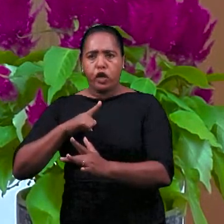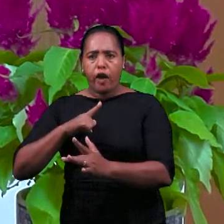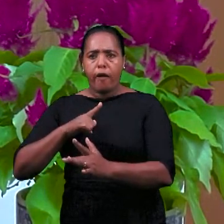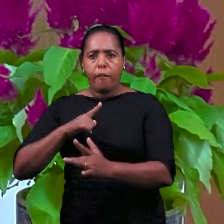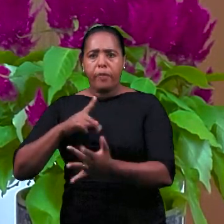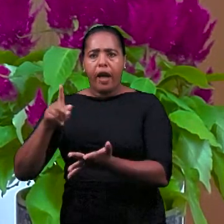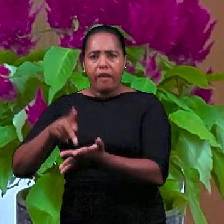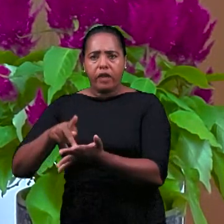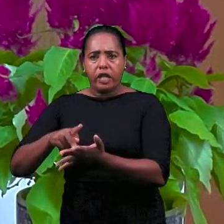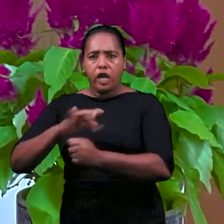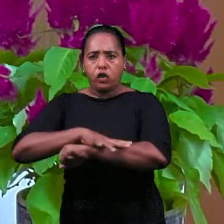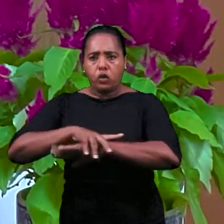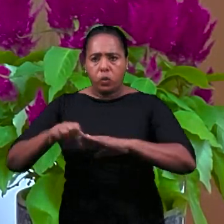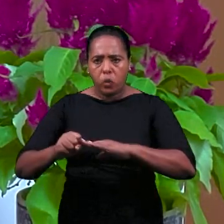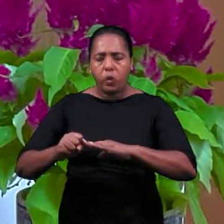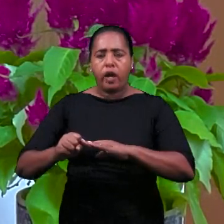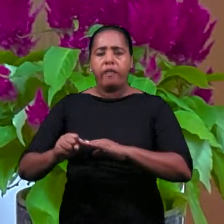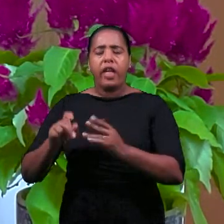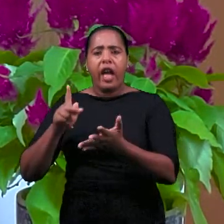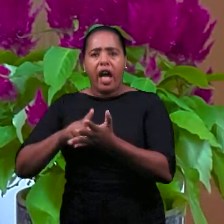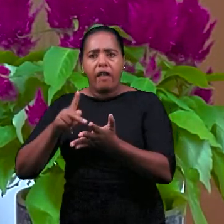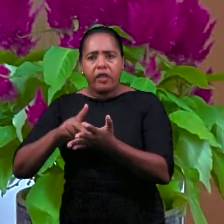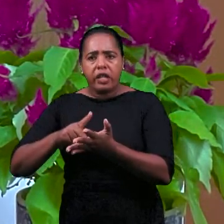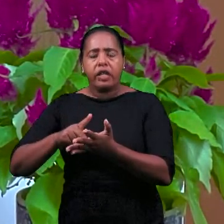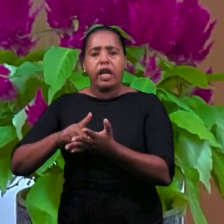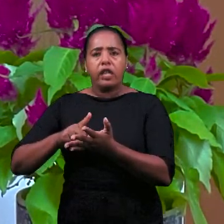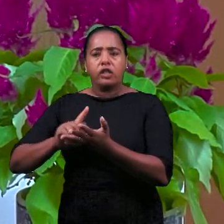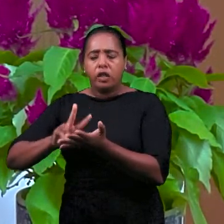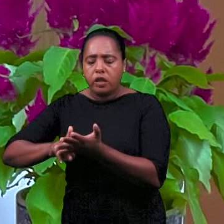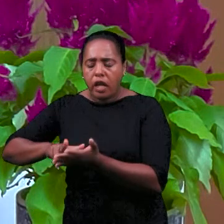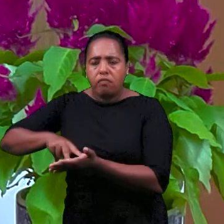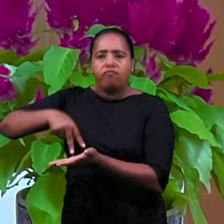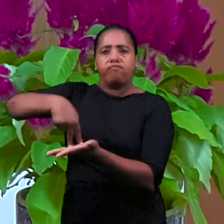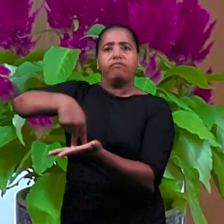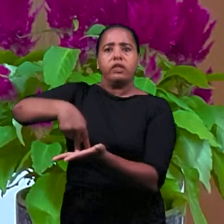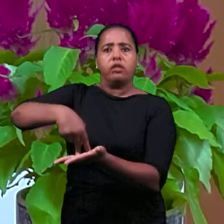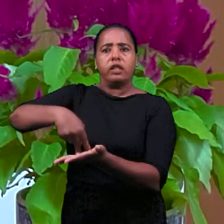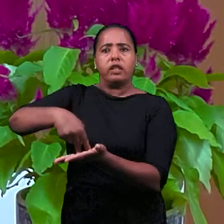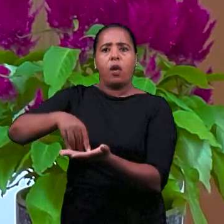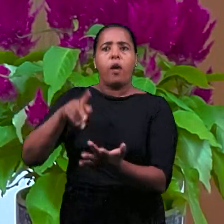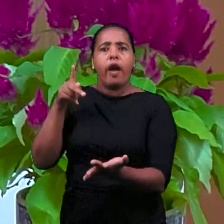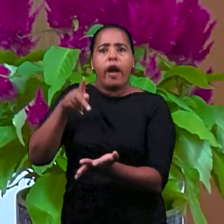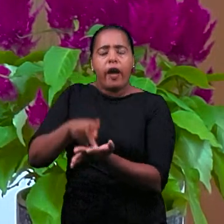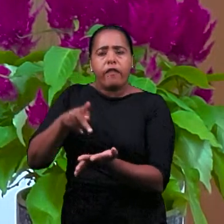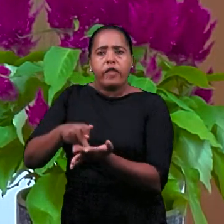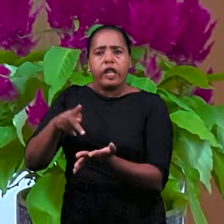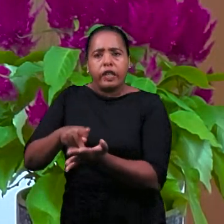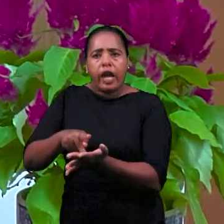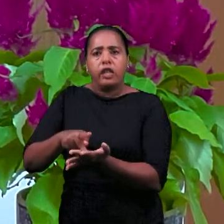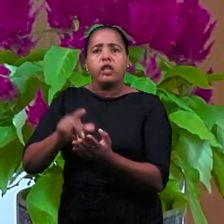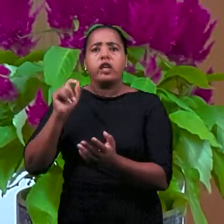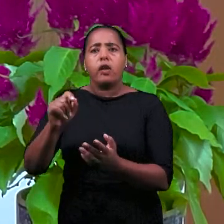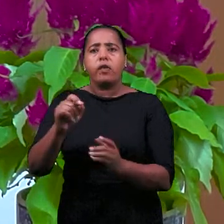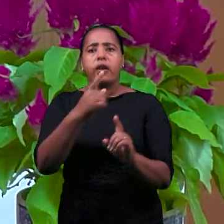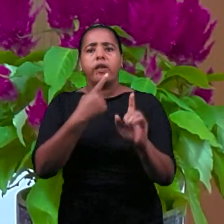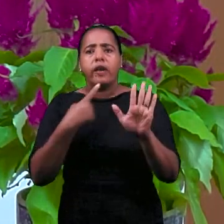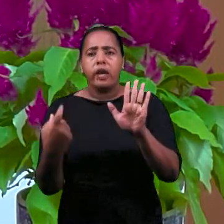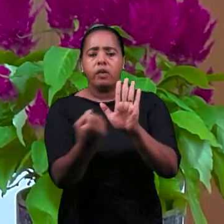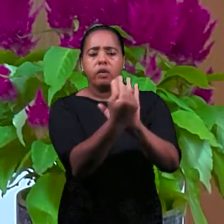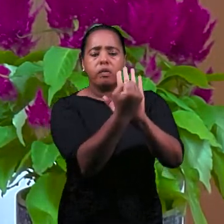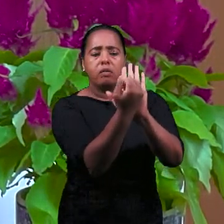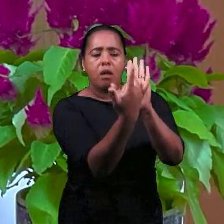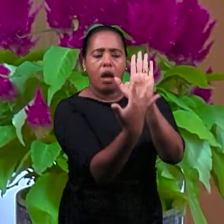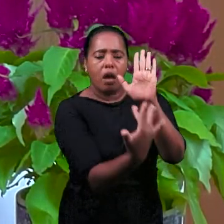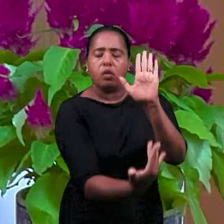вечной жизни, которая исцеляет, истина воскресения, абсолютная истина, которую он принес человеку. Это